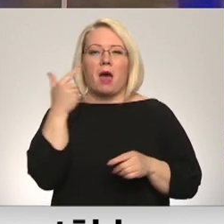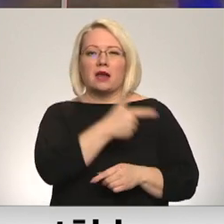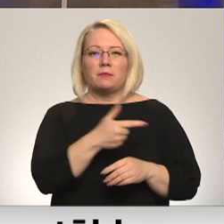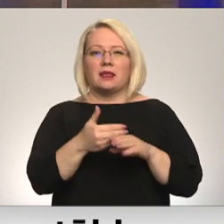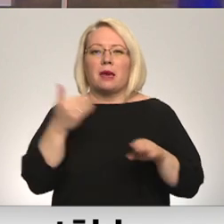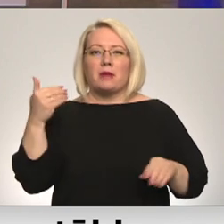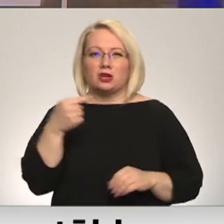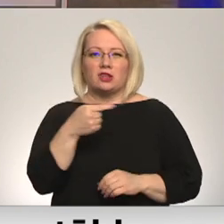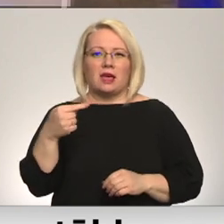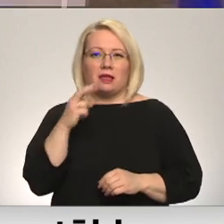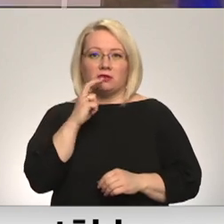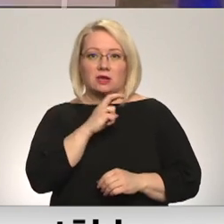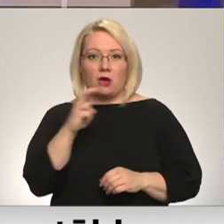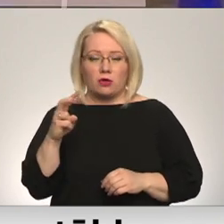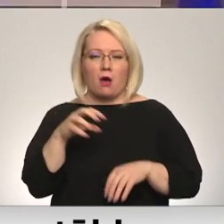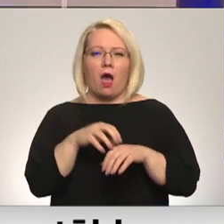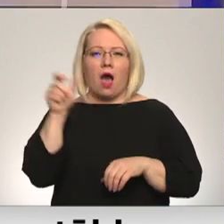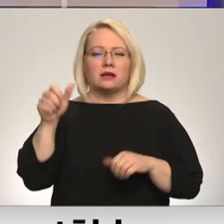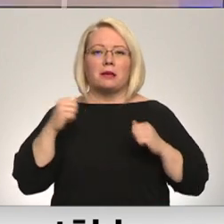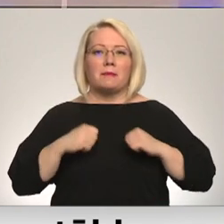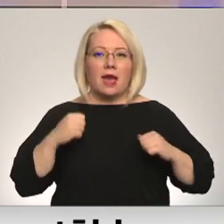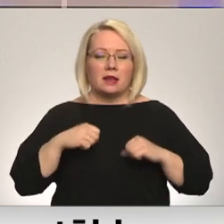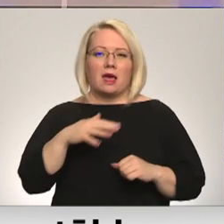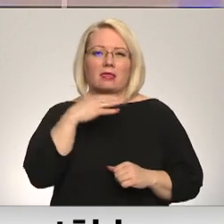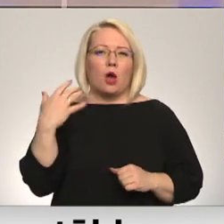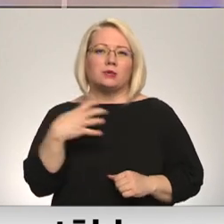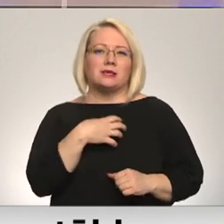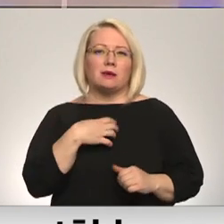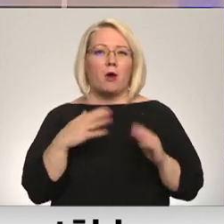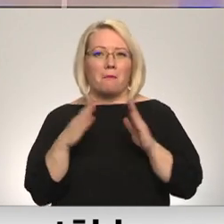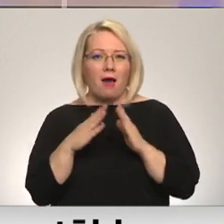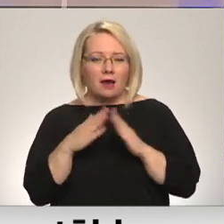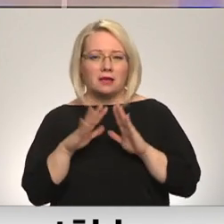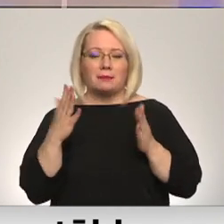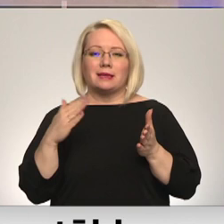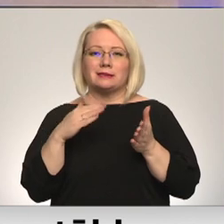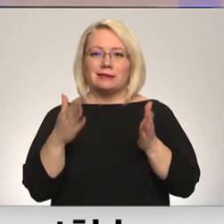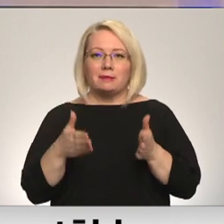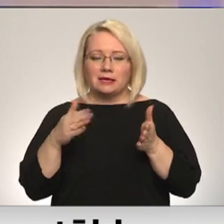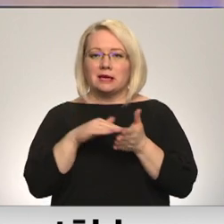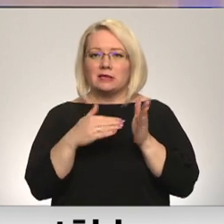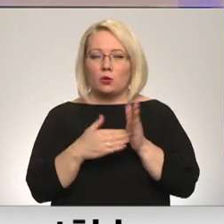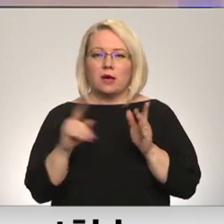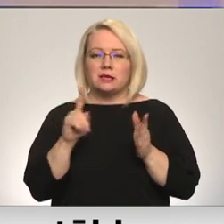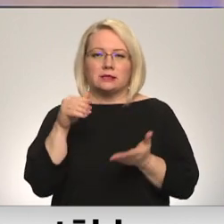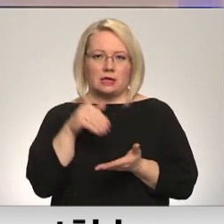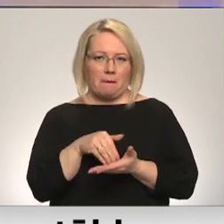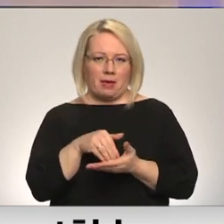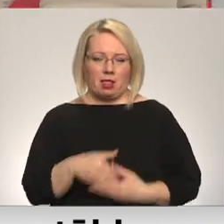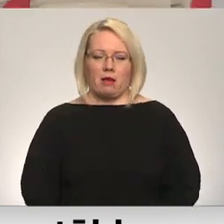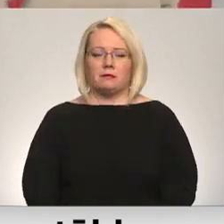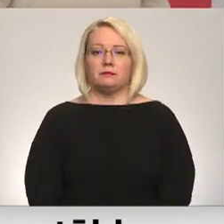Ārsti gadu mierina, omekronu vairākums pārslimo mājās un slimnīcās situācija ir stabila. Stāsta Vita Anstrate.